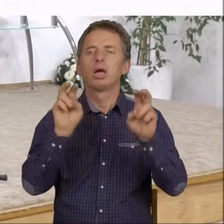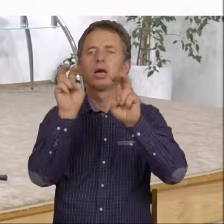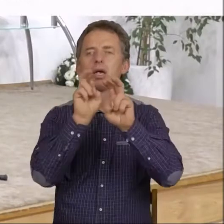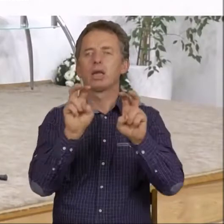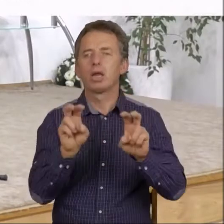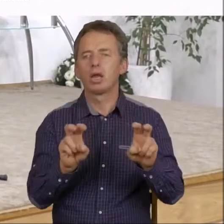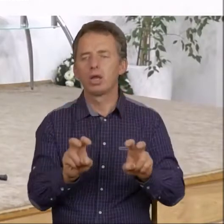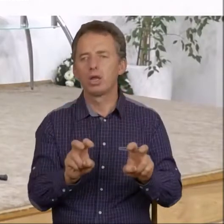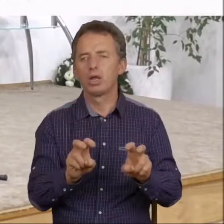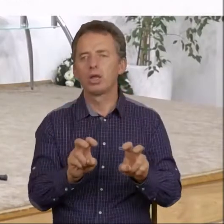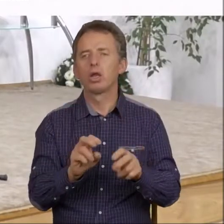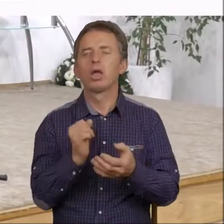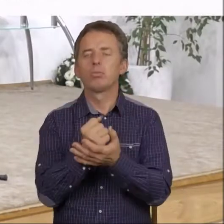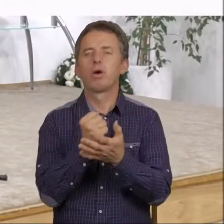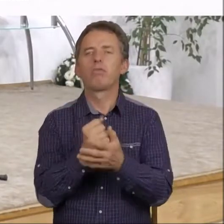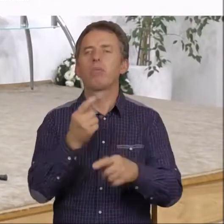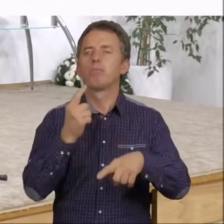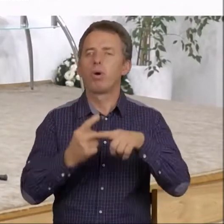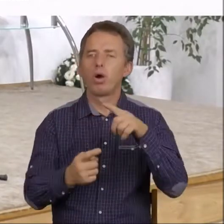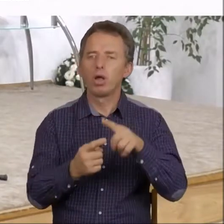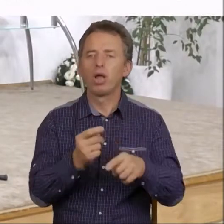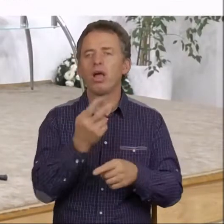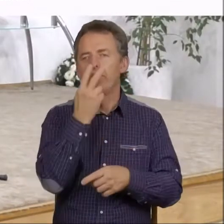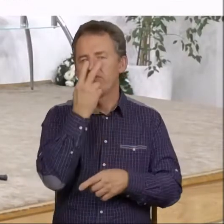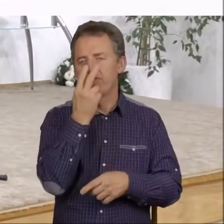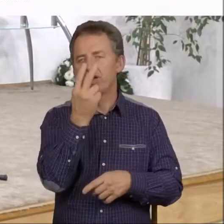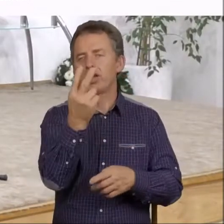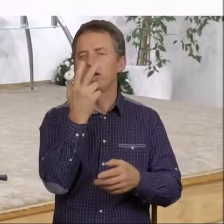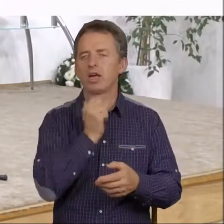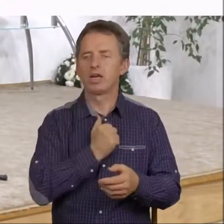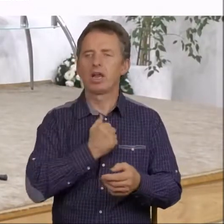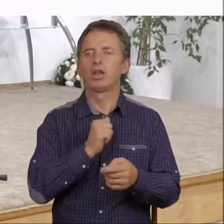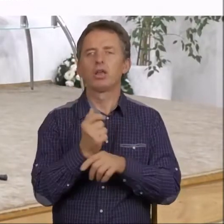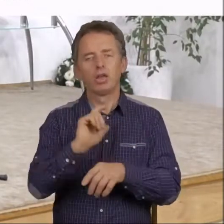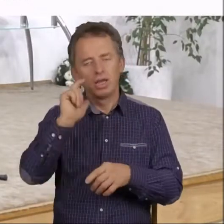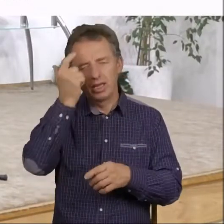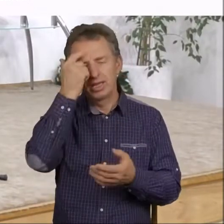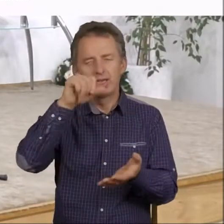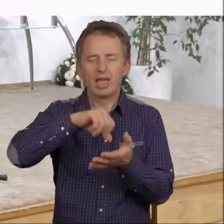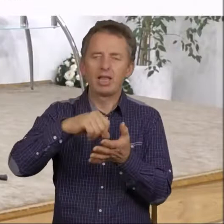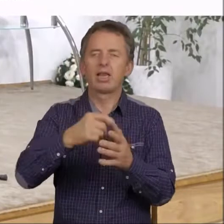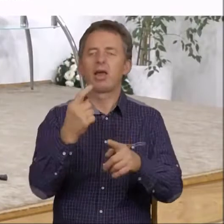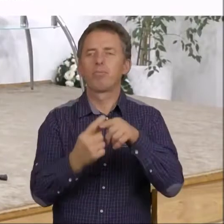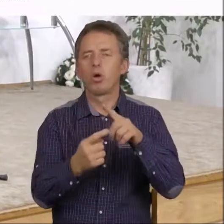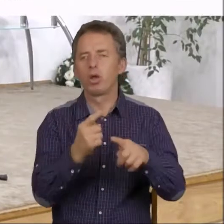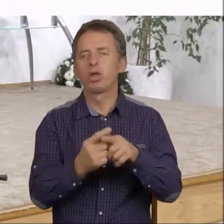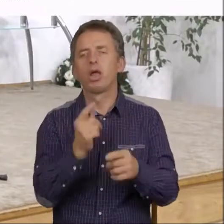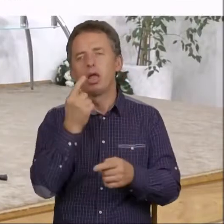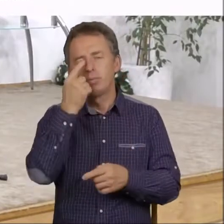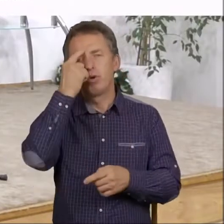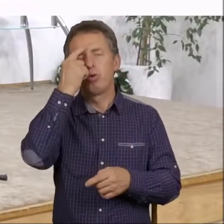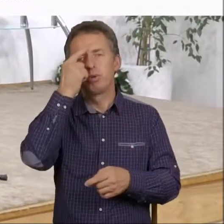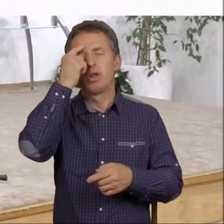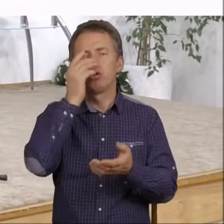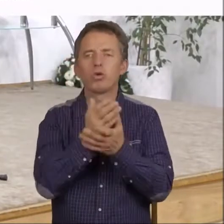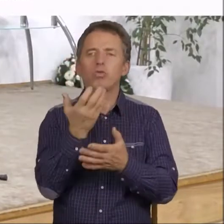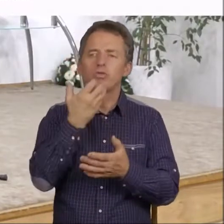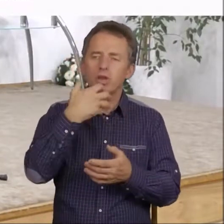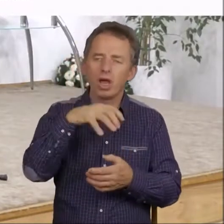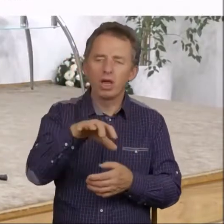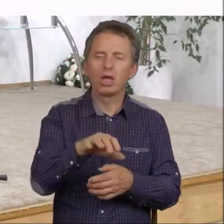warstwie politycznej. Mamy wyraźne skłonności centralistyczne, o których zresztą już wspominałem tutaj wcześniej.